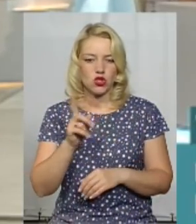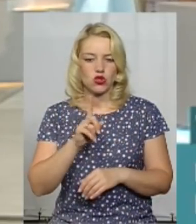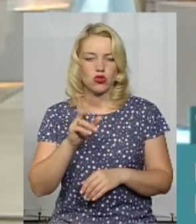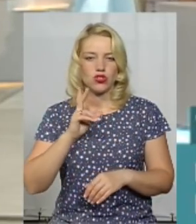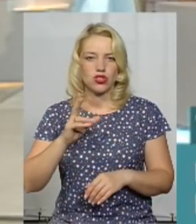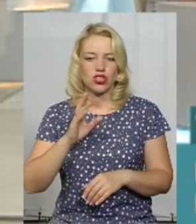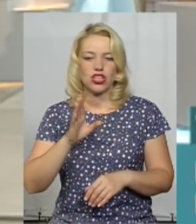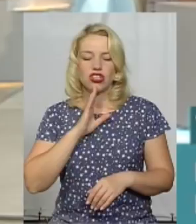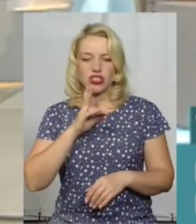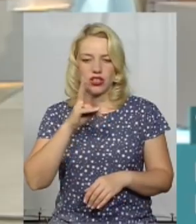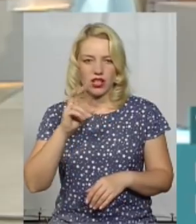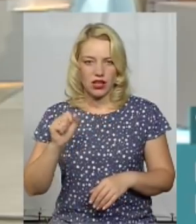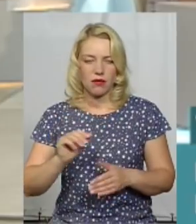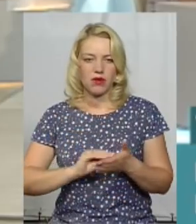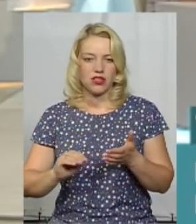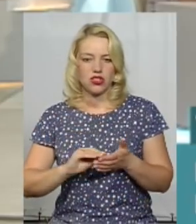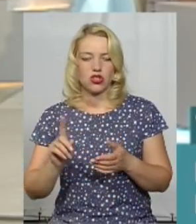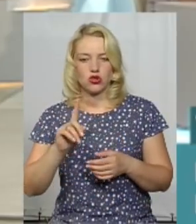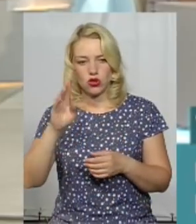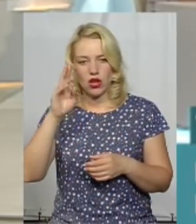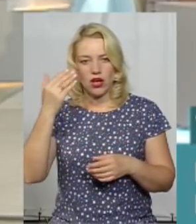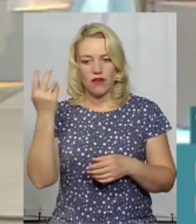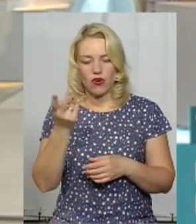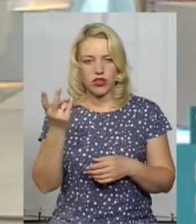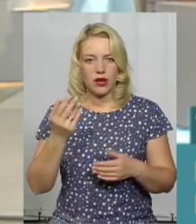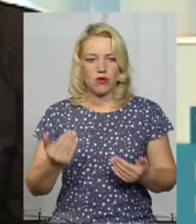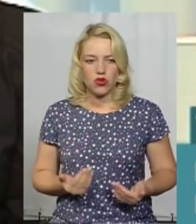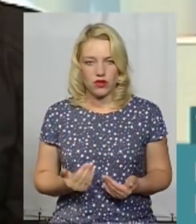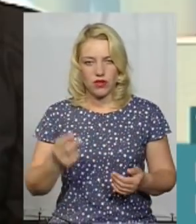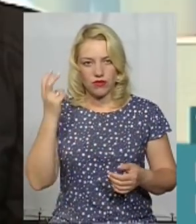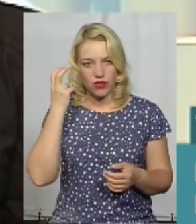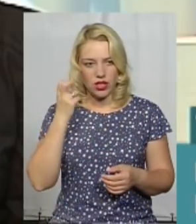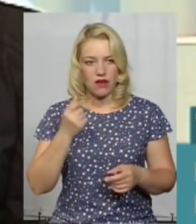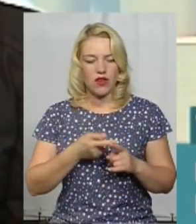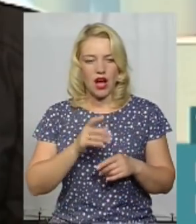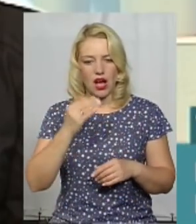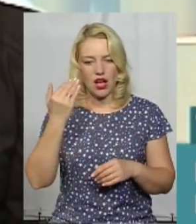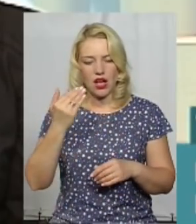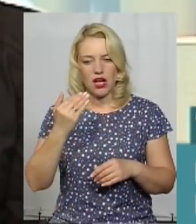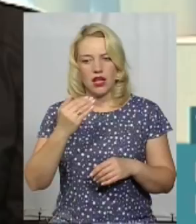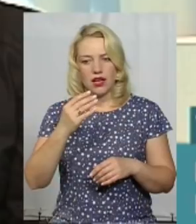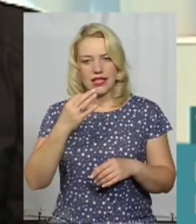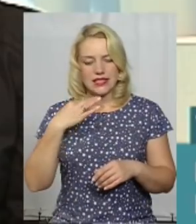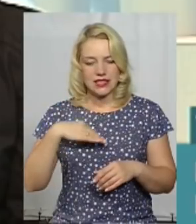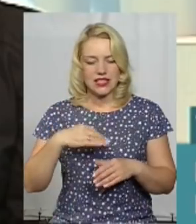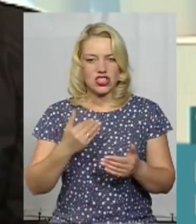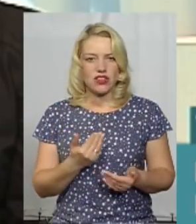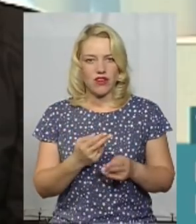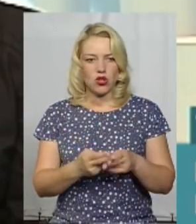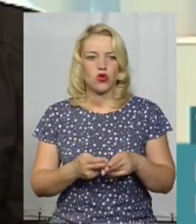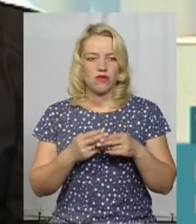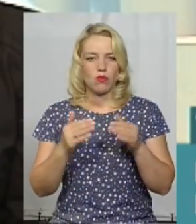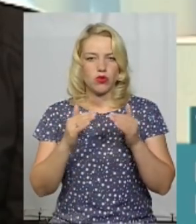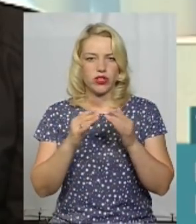її син живе в Києві, з 2007 року вони в Києві живуть. Він проживає в Данайовецькому будинку-інтернаті. І розписує, які